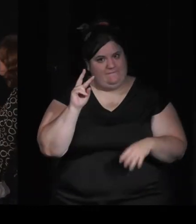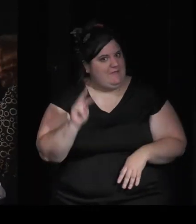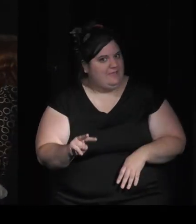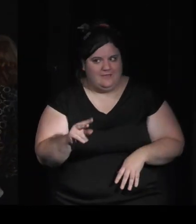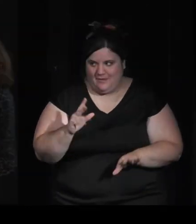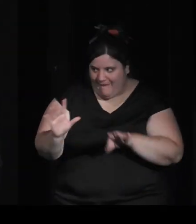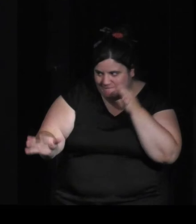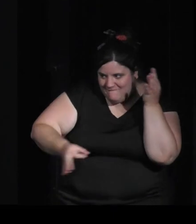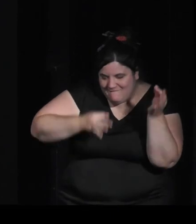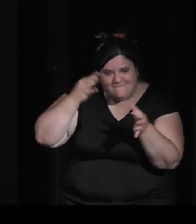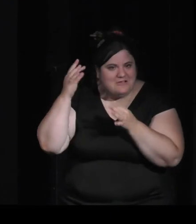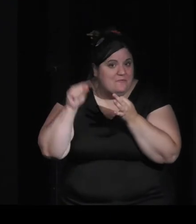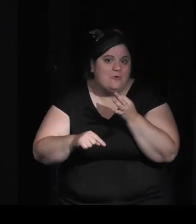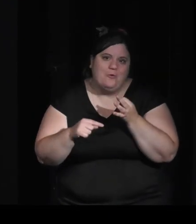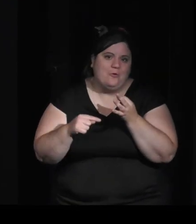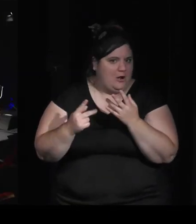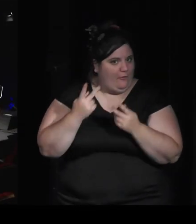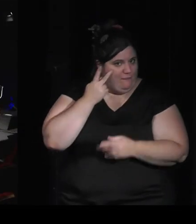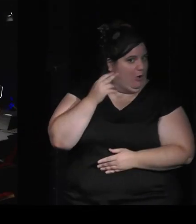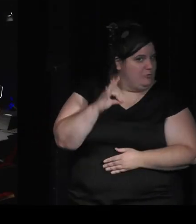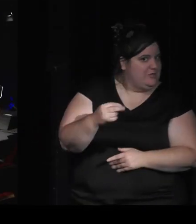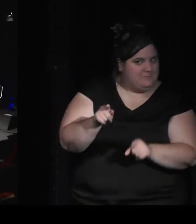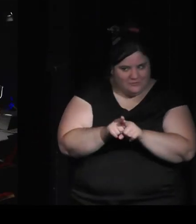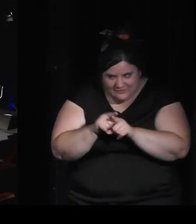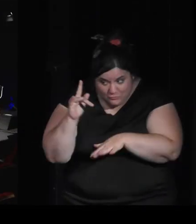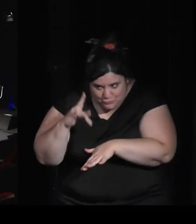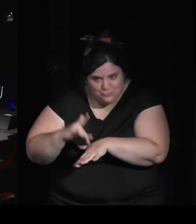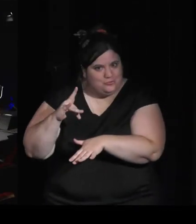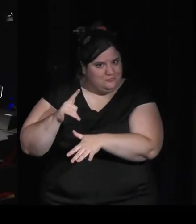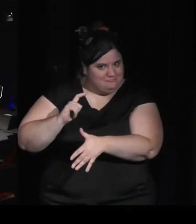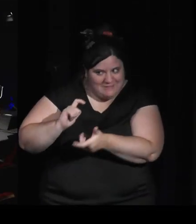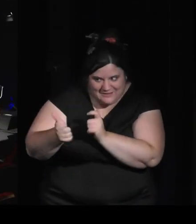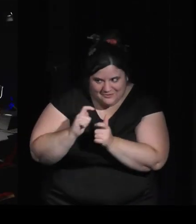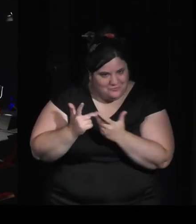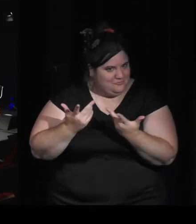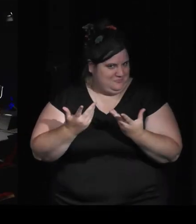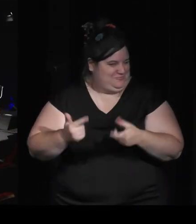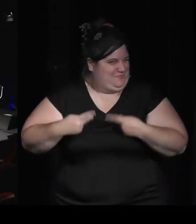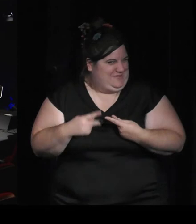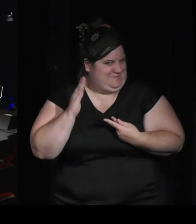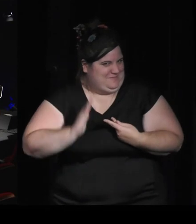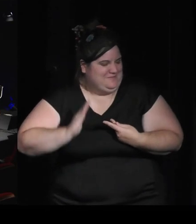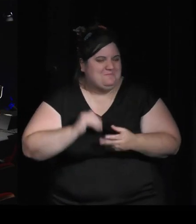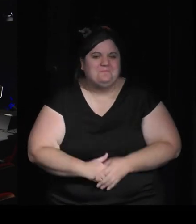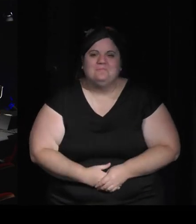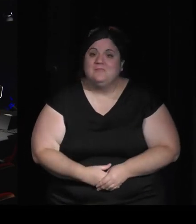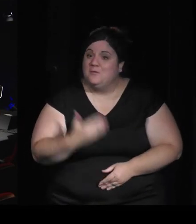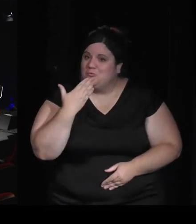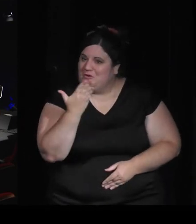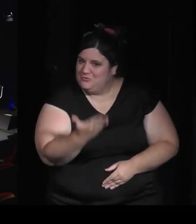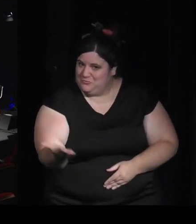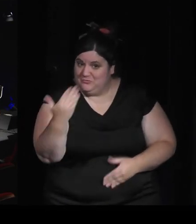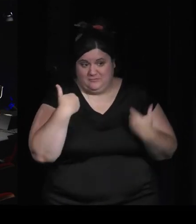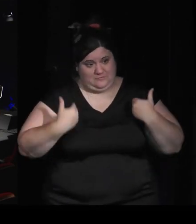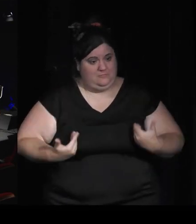mais c'est aussi à vivre puisque c'est interactif donc bonjour à tous je me présente je suis Catherine Roland je suis chef de projet au sein de la chaire